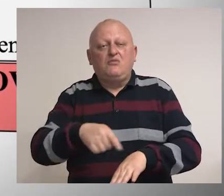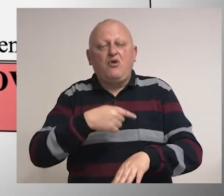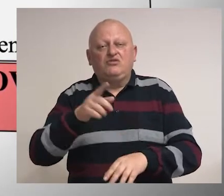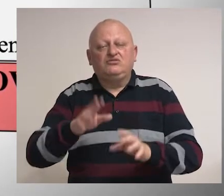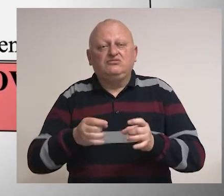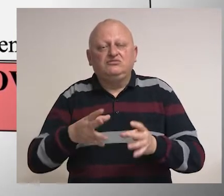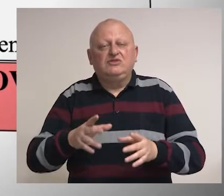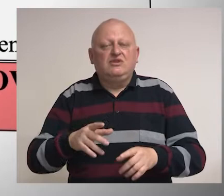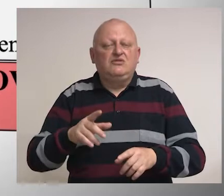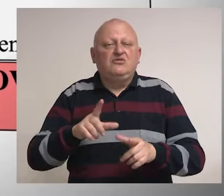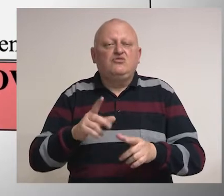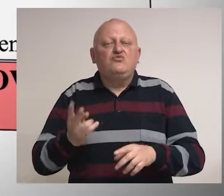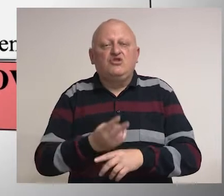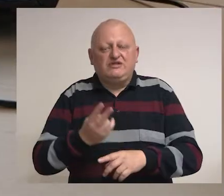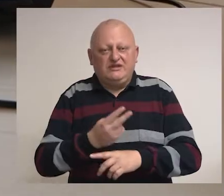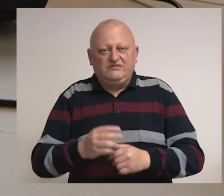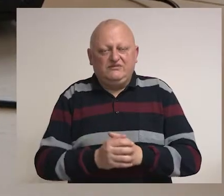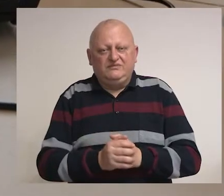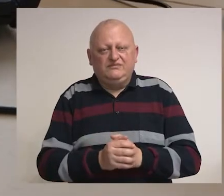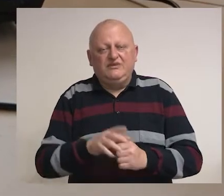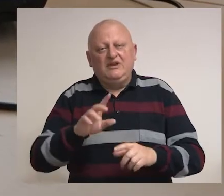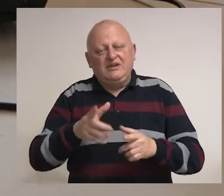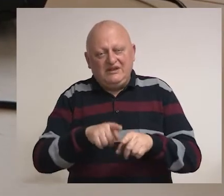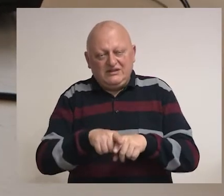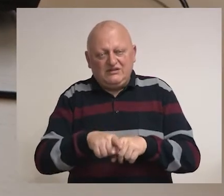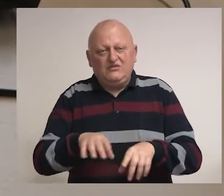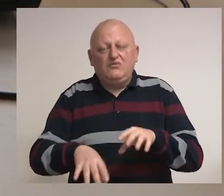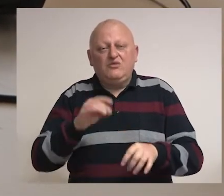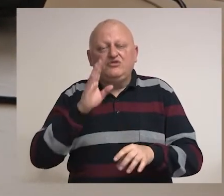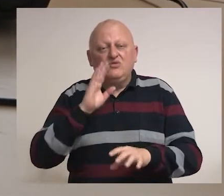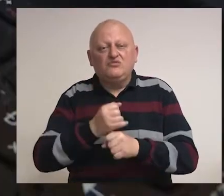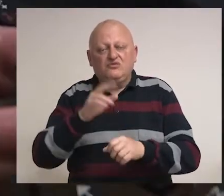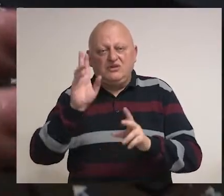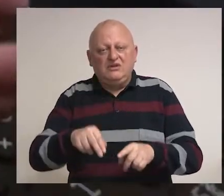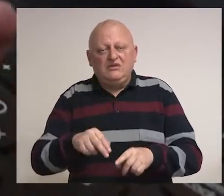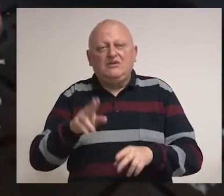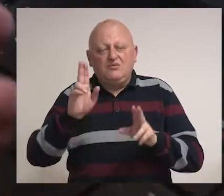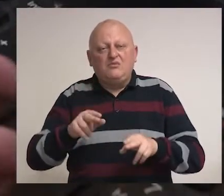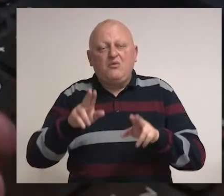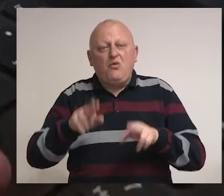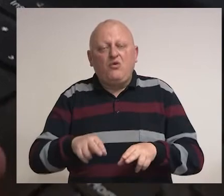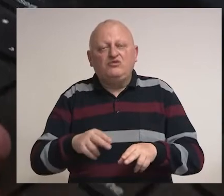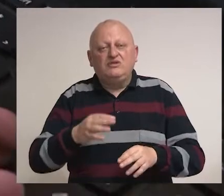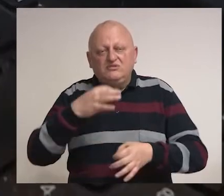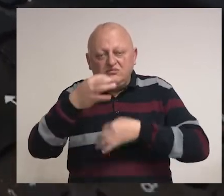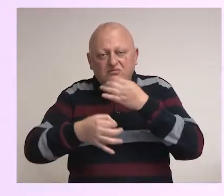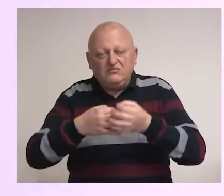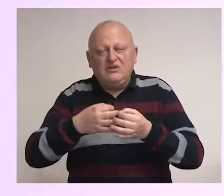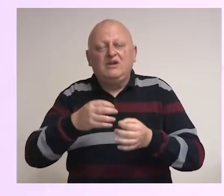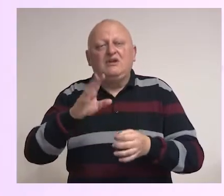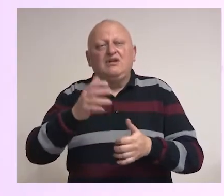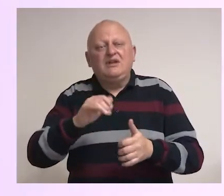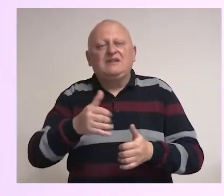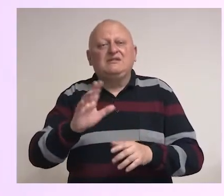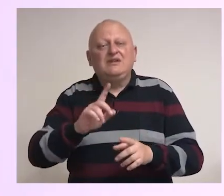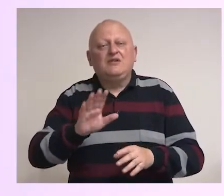određenoj adresi u inostranstvu. Također, birače u BiH imali su i imaju mogućnost da provjere da li ih